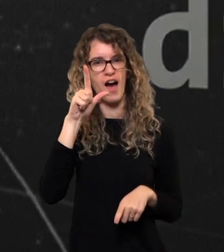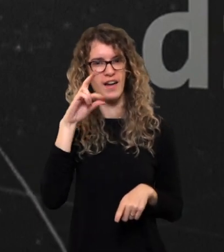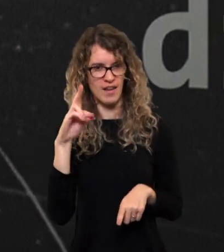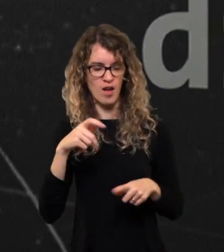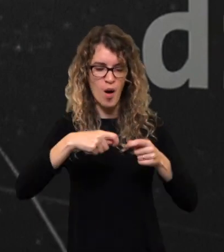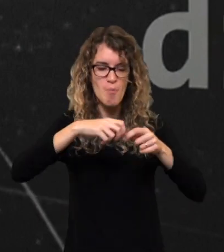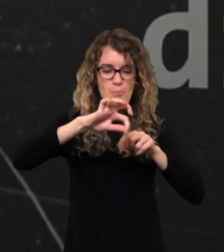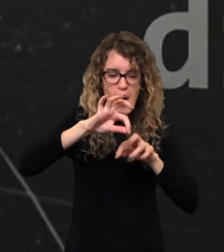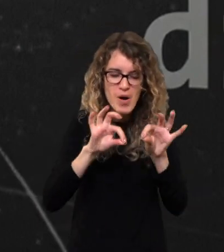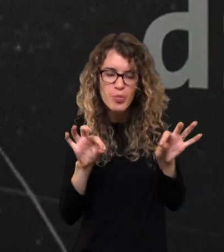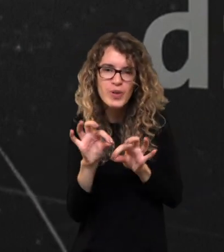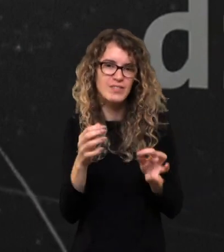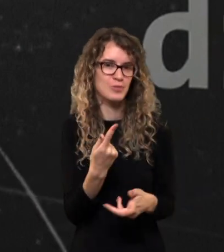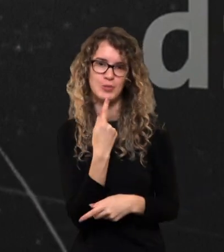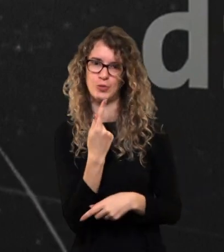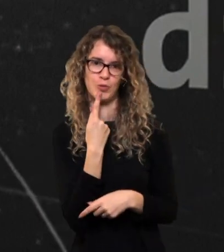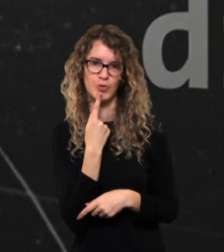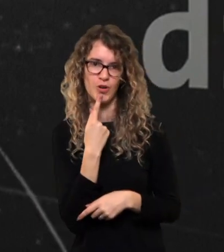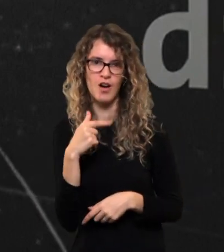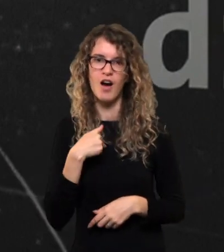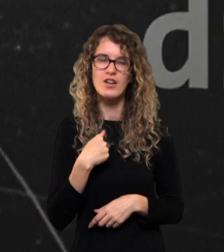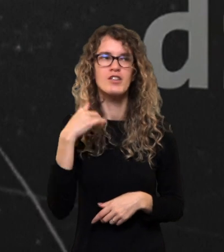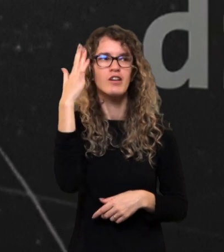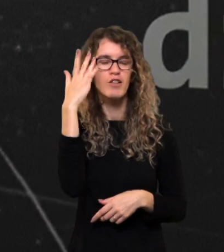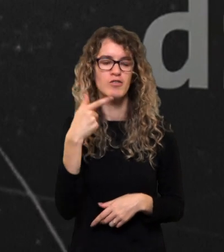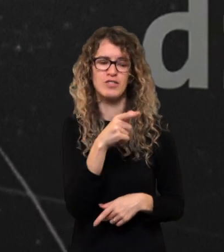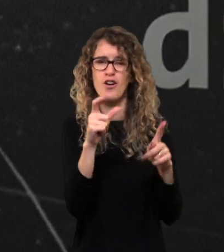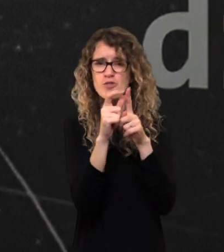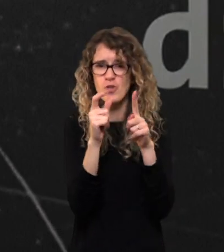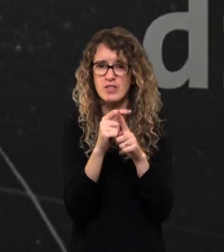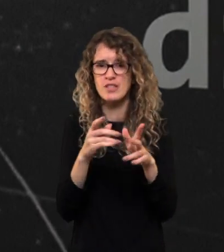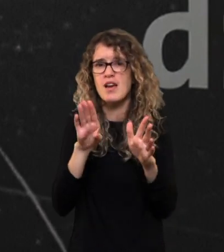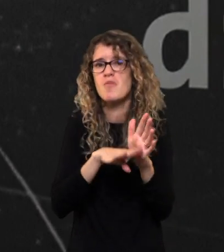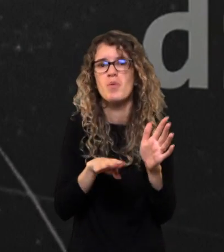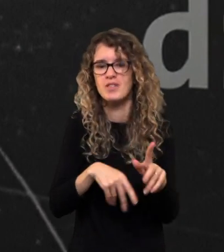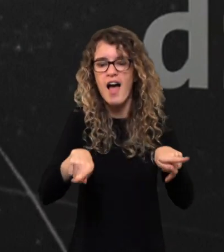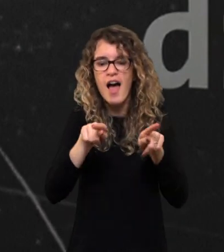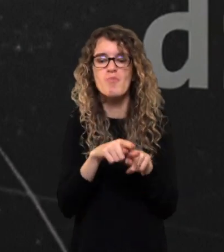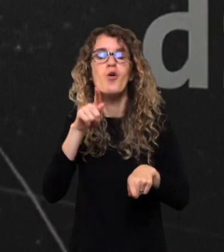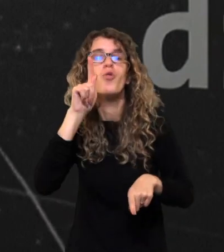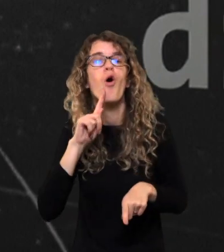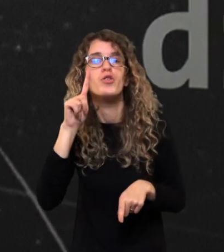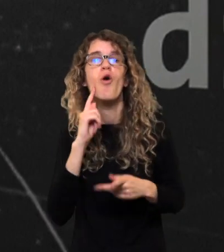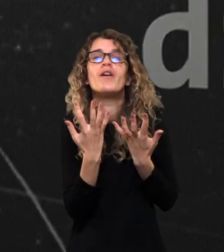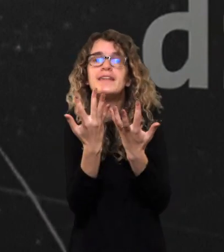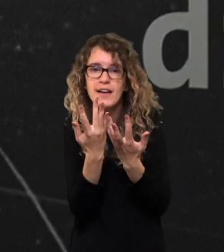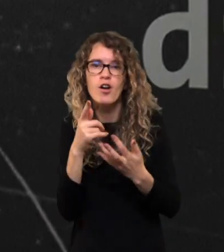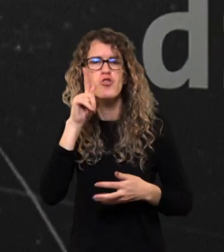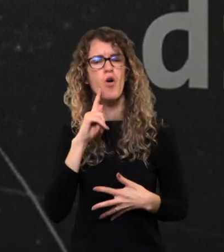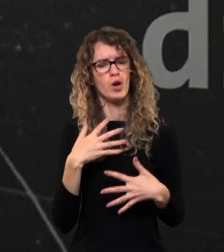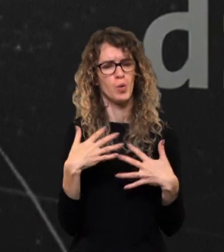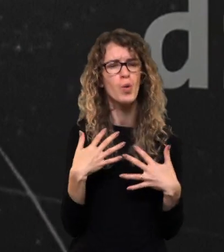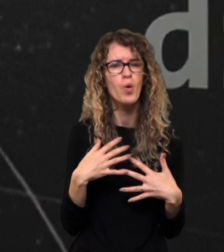jinai moralė sunkiai pamatojama. Valia sunkiai pamatojama. Ir aš vienoj savo paskaitoj, sakau, valia šiaip pat žodis yra tik